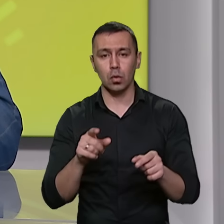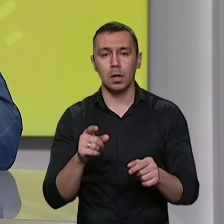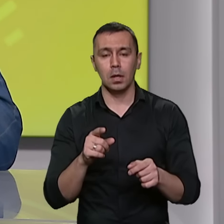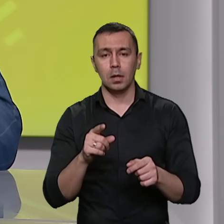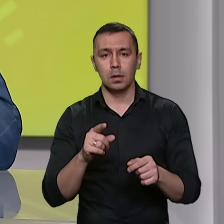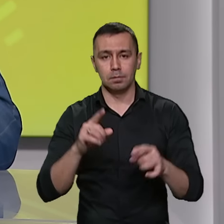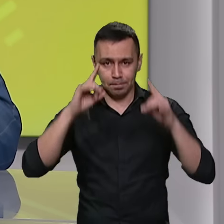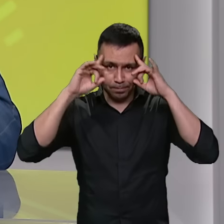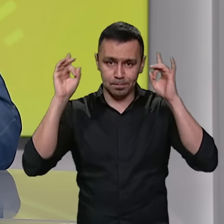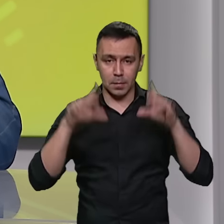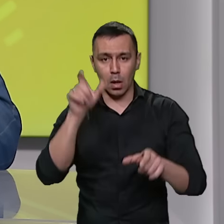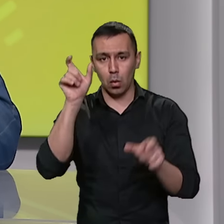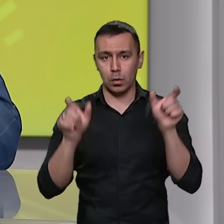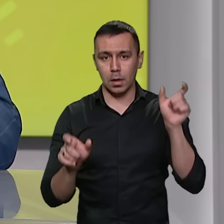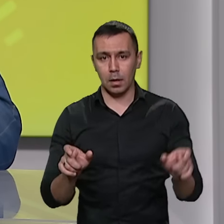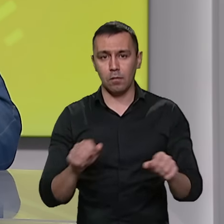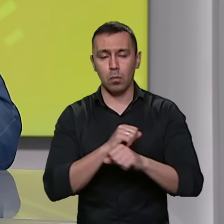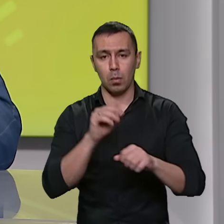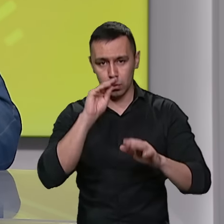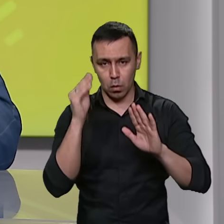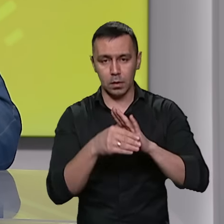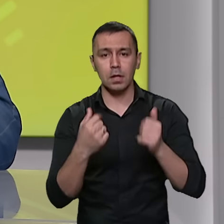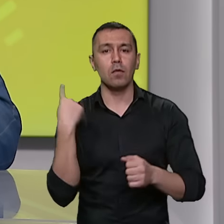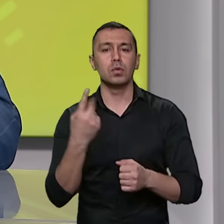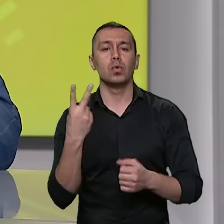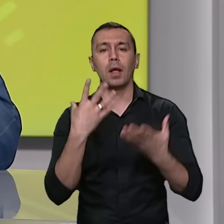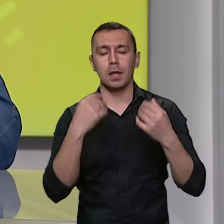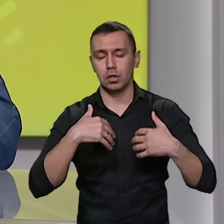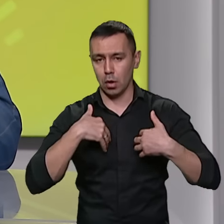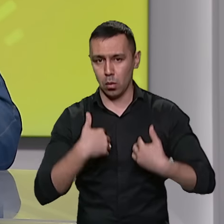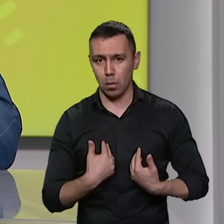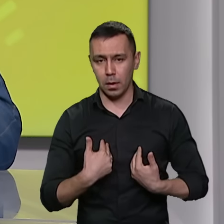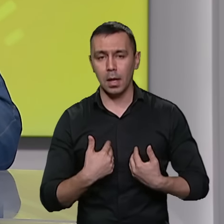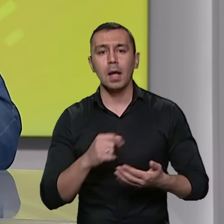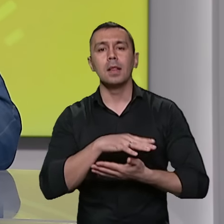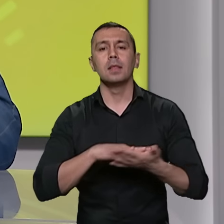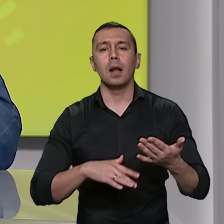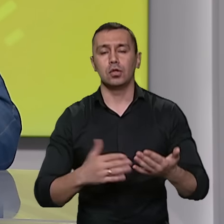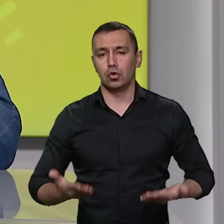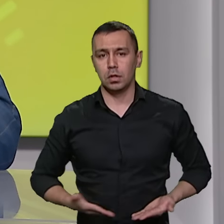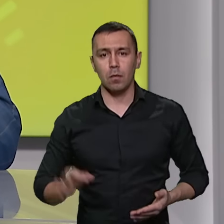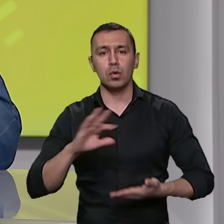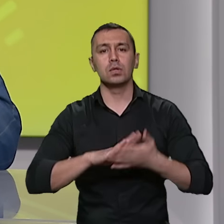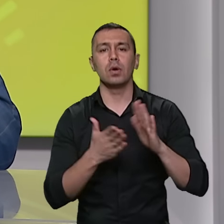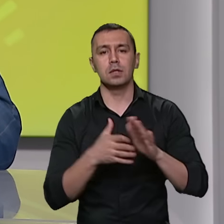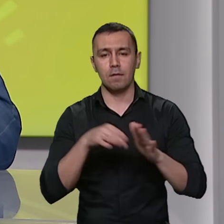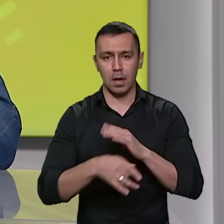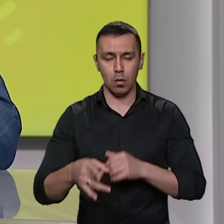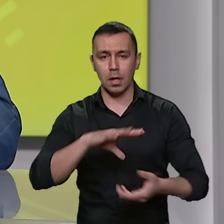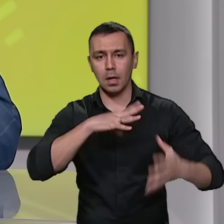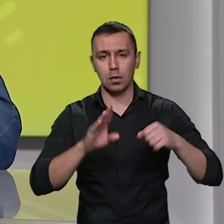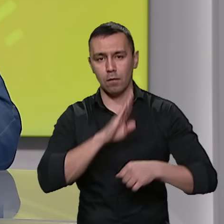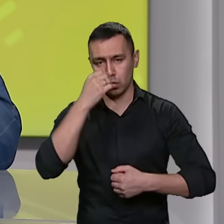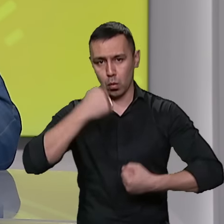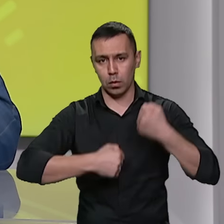заскочив людей у момент евакуації у бомбосховища. Нині в області другий день жалоби. Далі, наживо про ситуацію в регіоні та наслідки